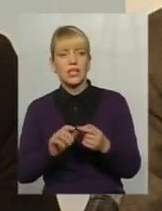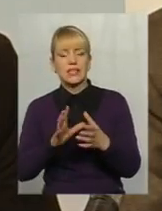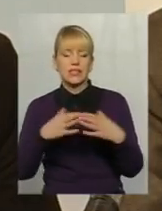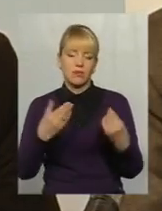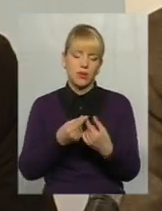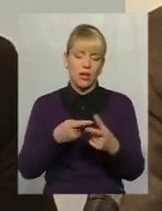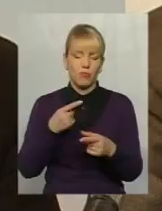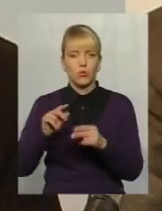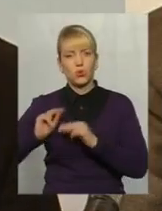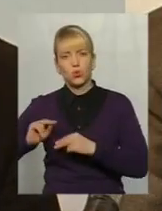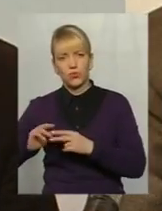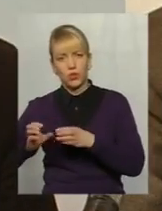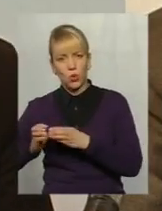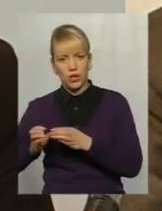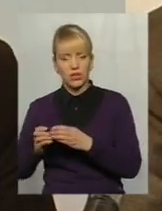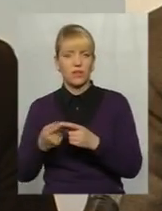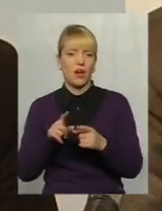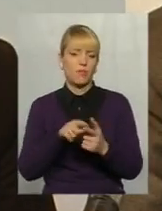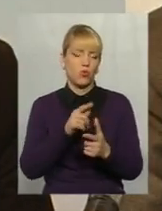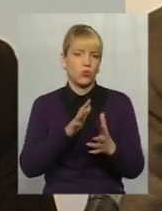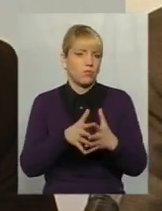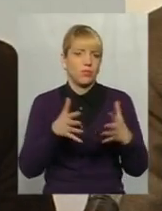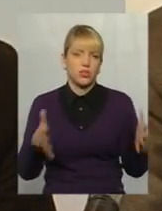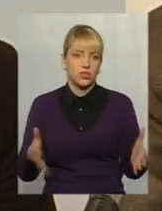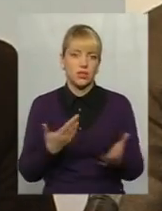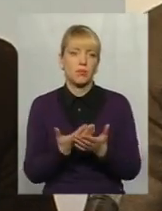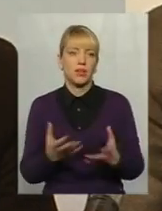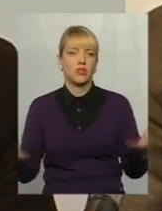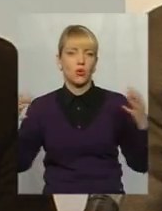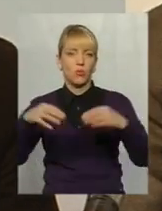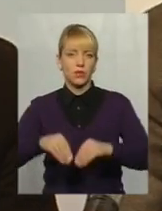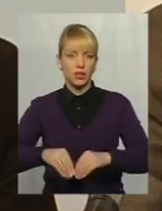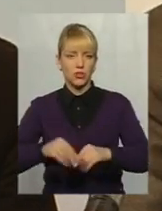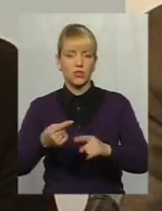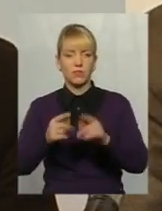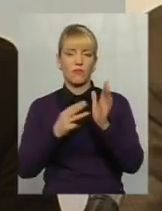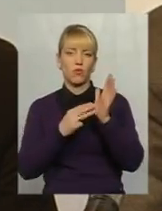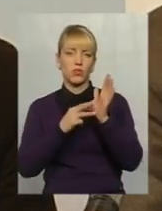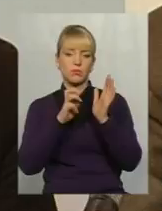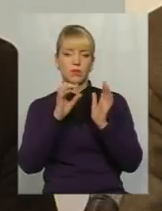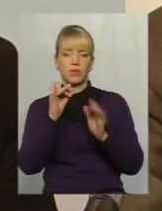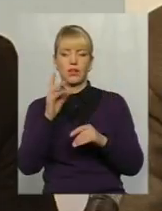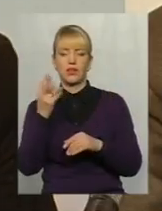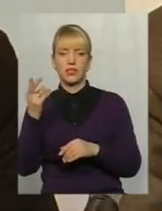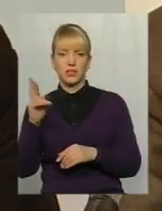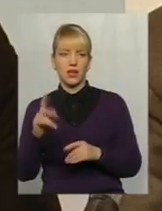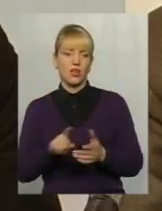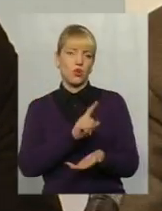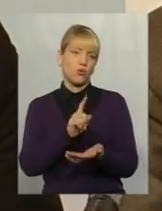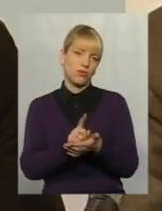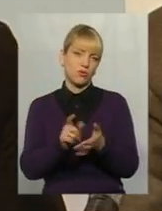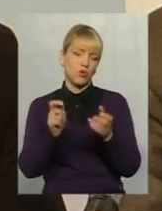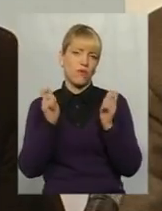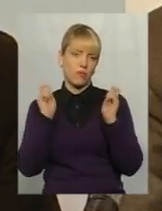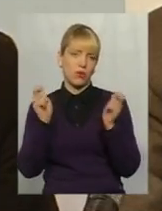колективу, або якусь більшу об'єднує, наприклад, те саме 8 березня, з обов'язковими корпоративами і так далі.